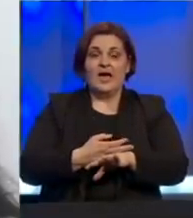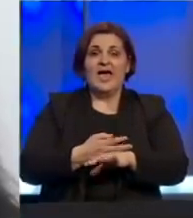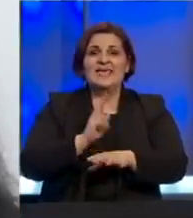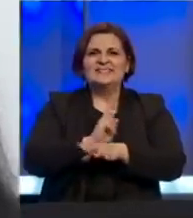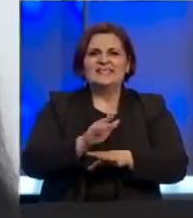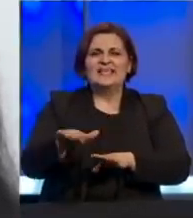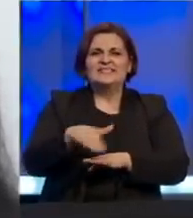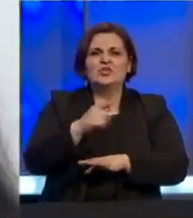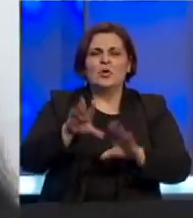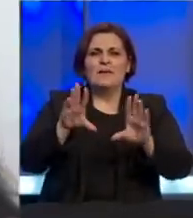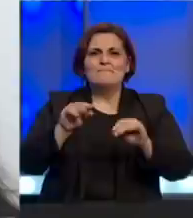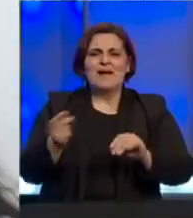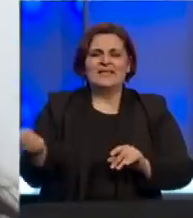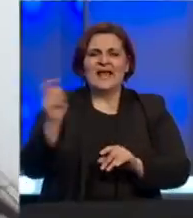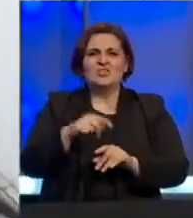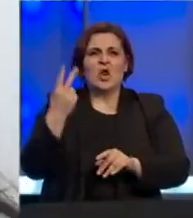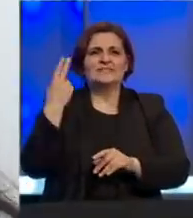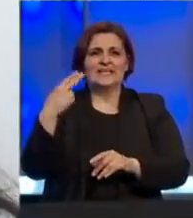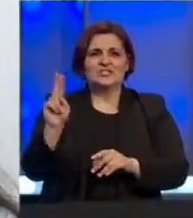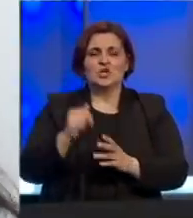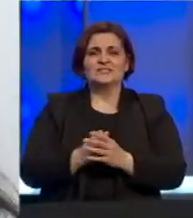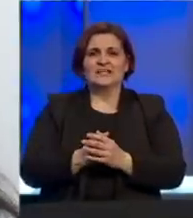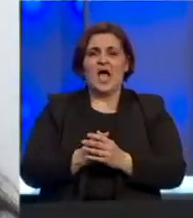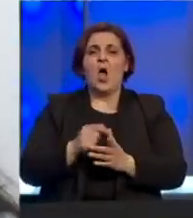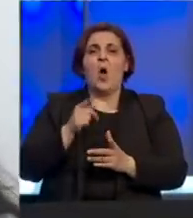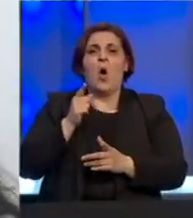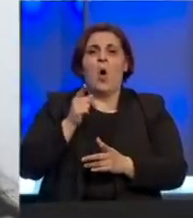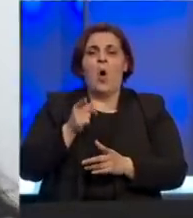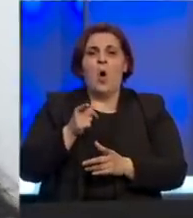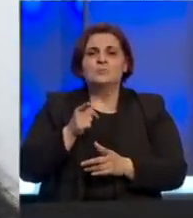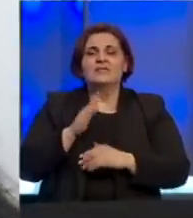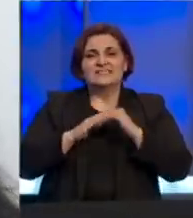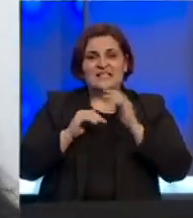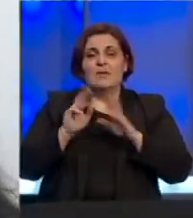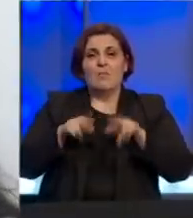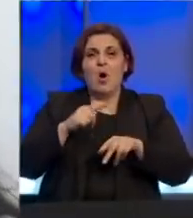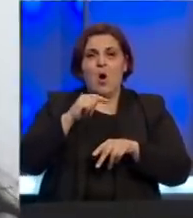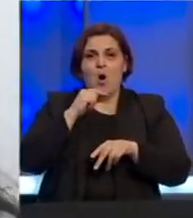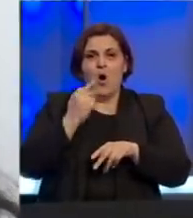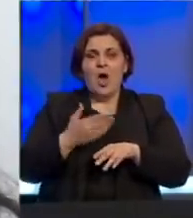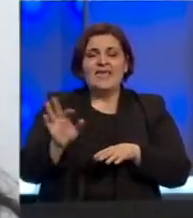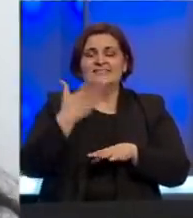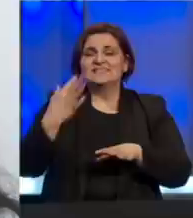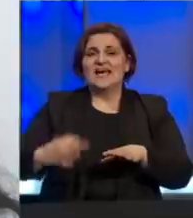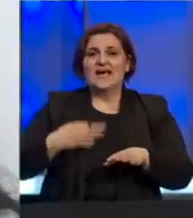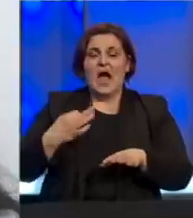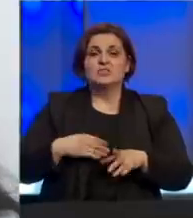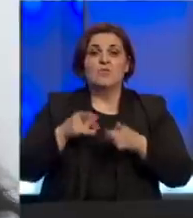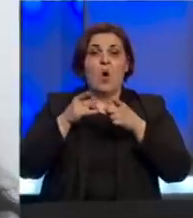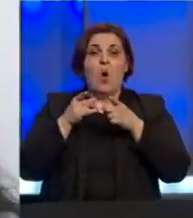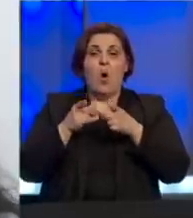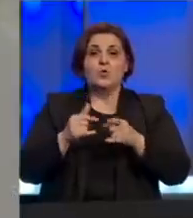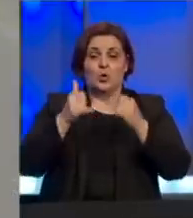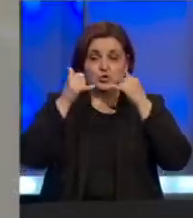osobe koje su tokom marta dolazile iz inostranstva. Oni iz nadzora, sa zadovoljstvom mogu da kažem, izlaze kao zdravi. Ono što